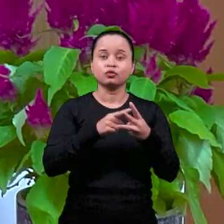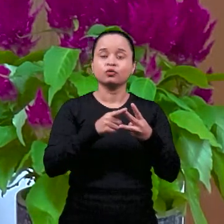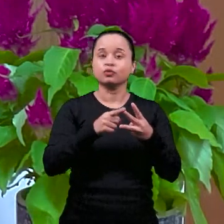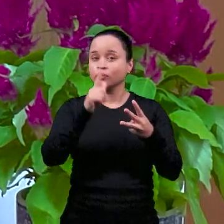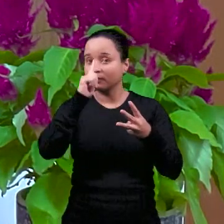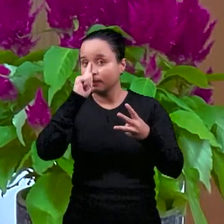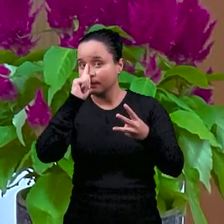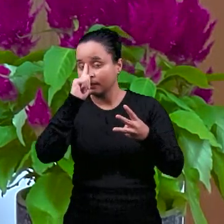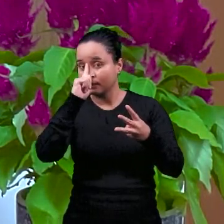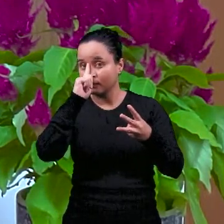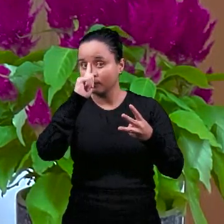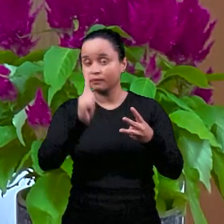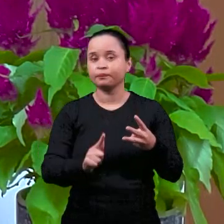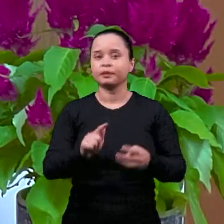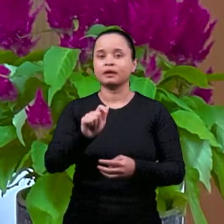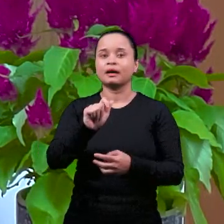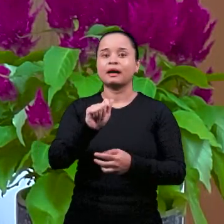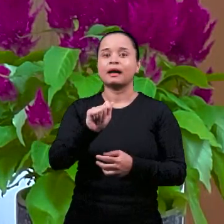Алитея.